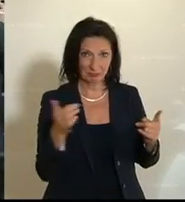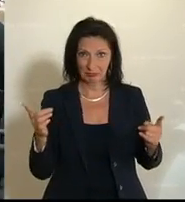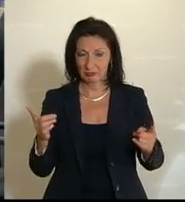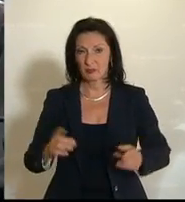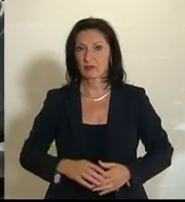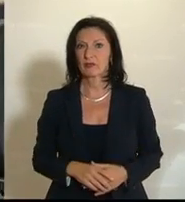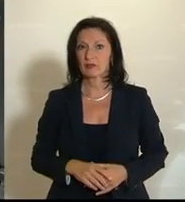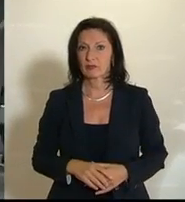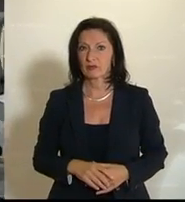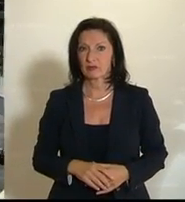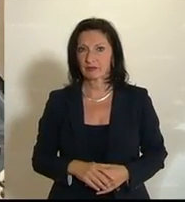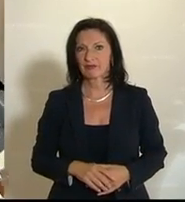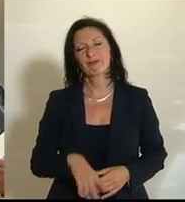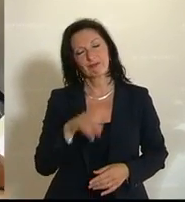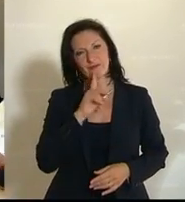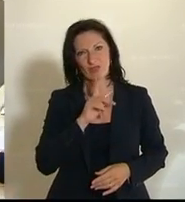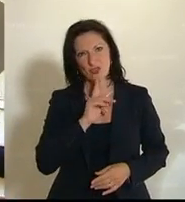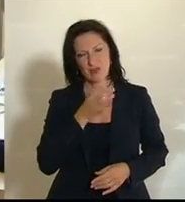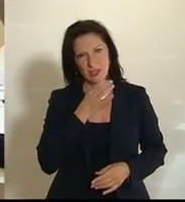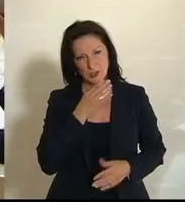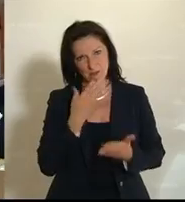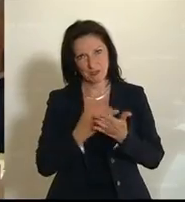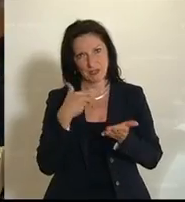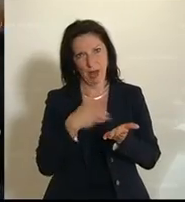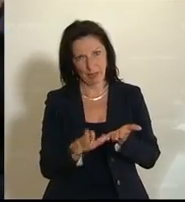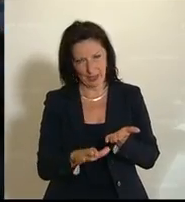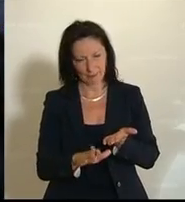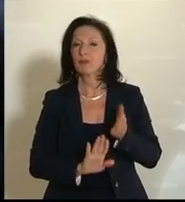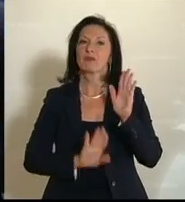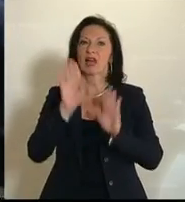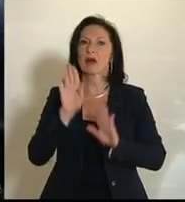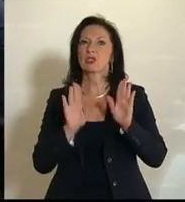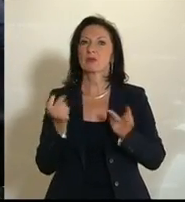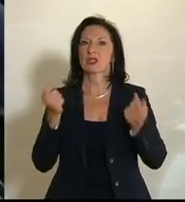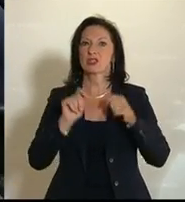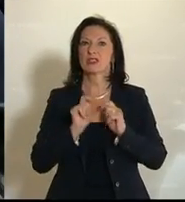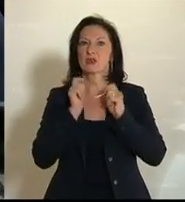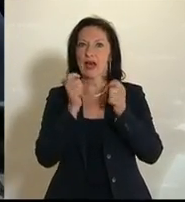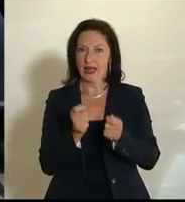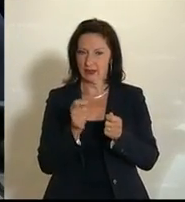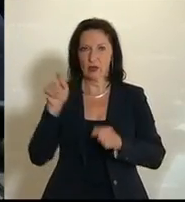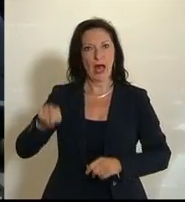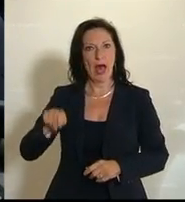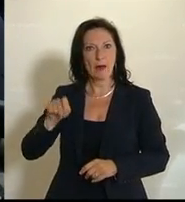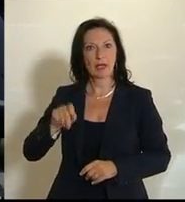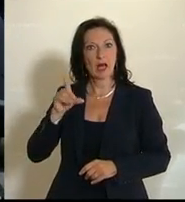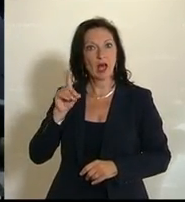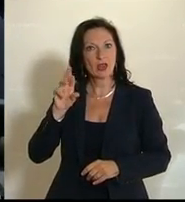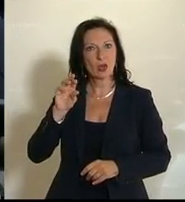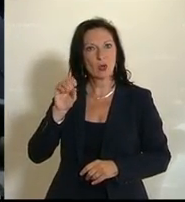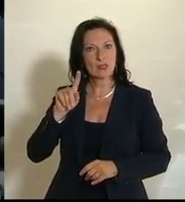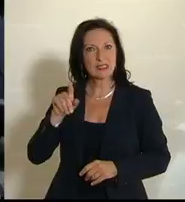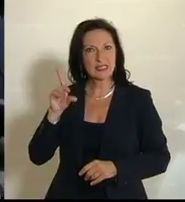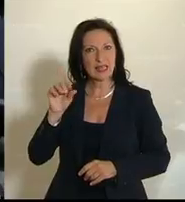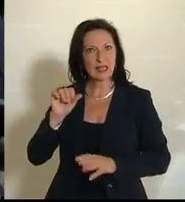Das ist die Minderheit abgelehnt. Abstimmung über den Entschließungsantrag der Abgeordneten Trotzter, Kolleginnen